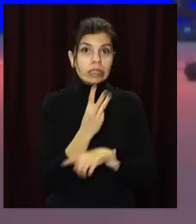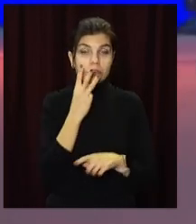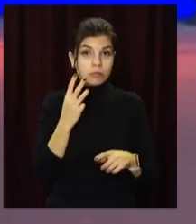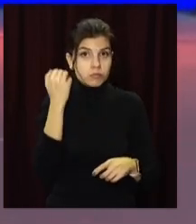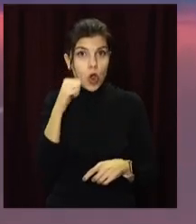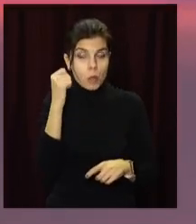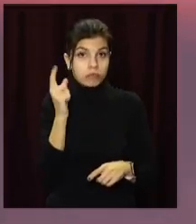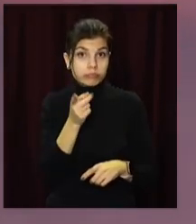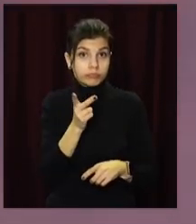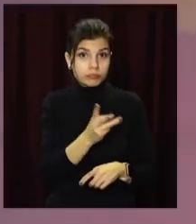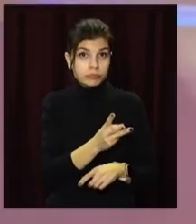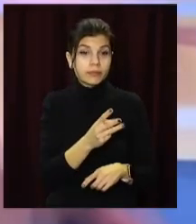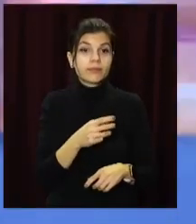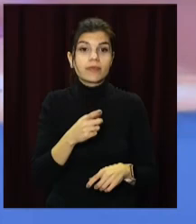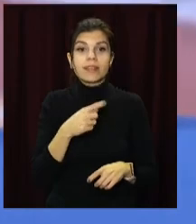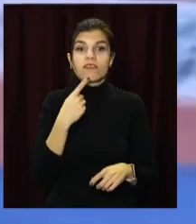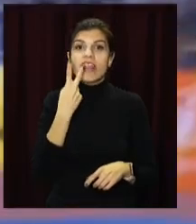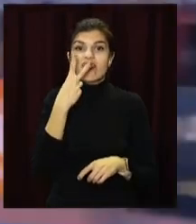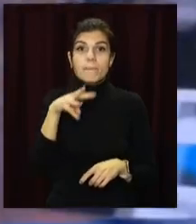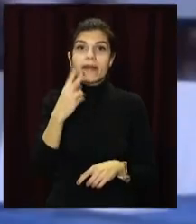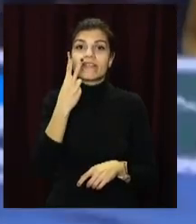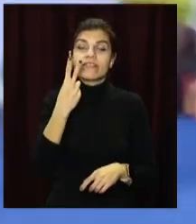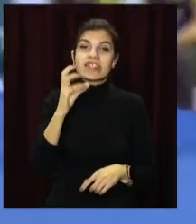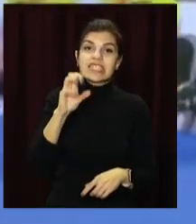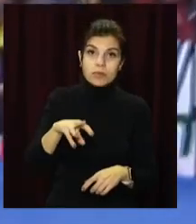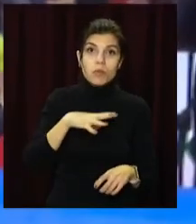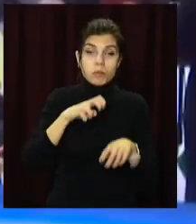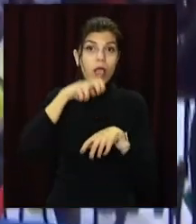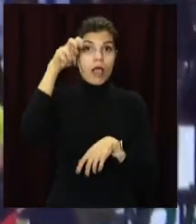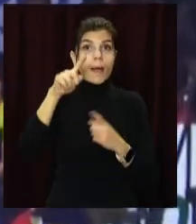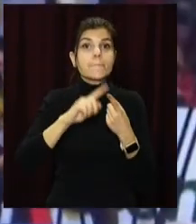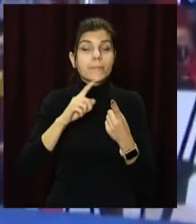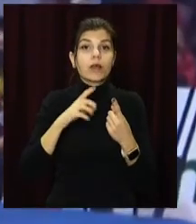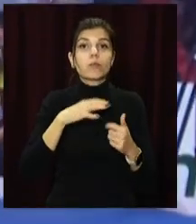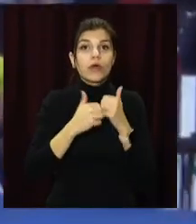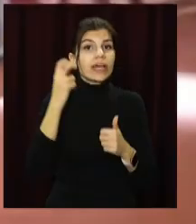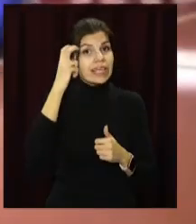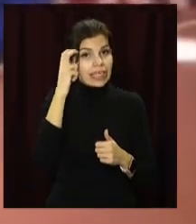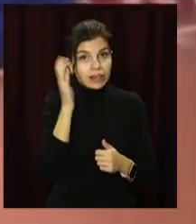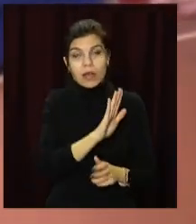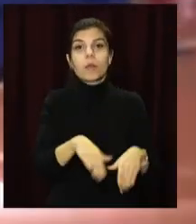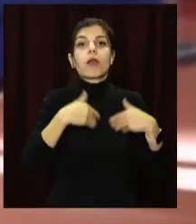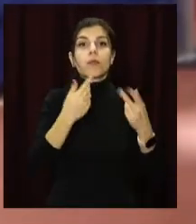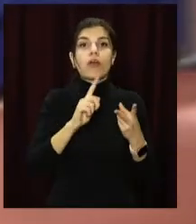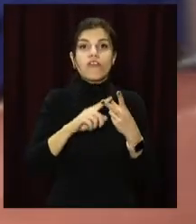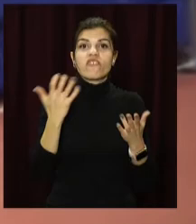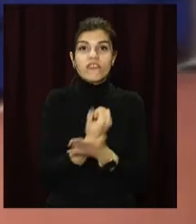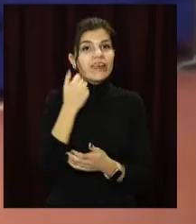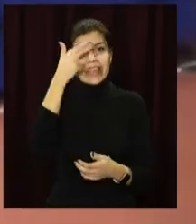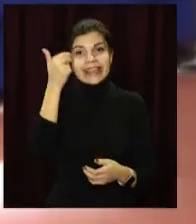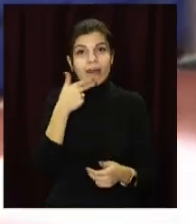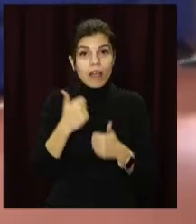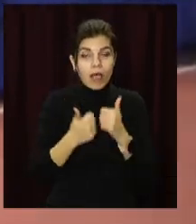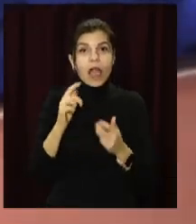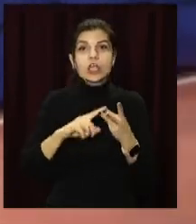переможницею. Спершу з рекордом 2 метри і 2 сантиметри здобула перемогу на змаганнях у Києві. Згодом виграла турнір в Італії.